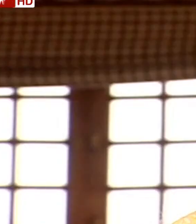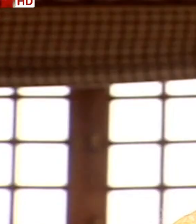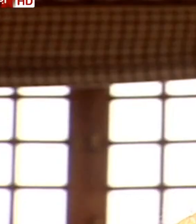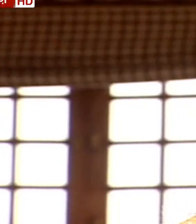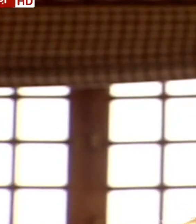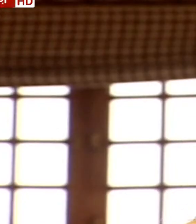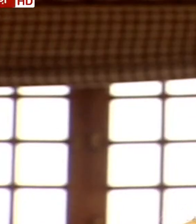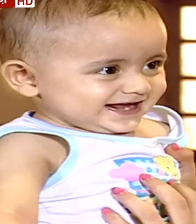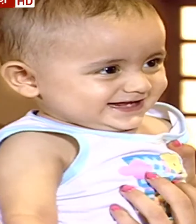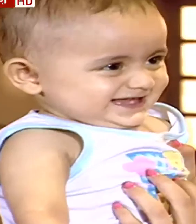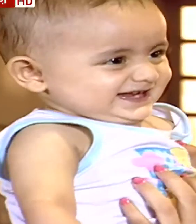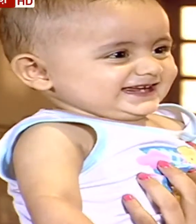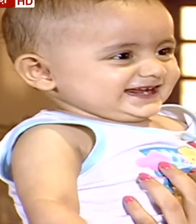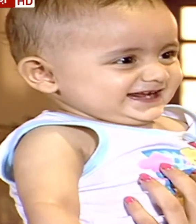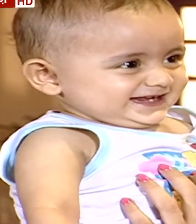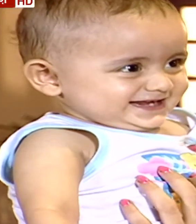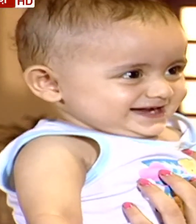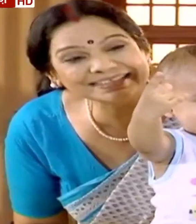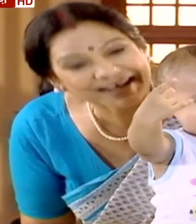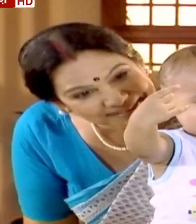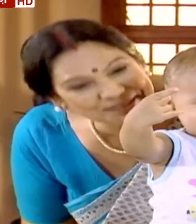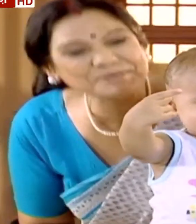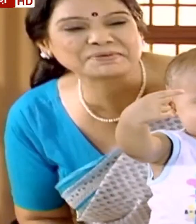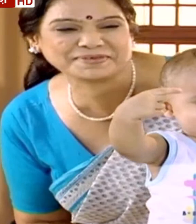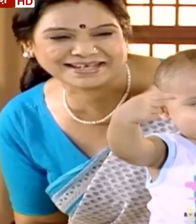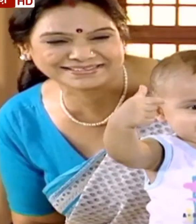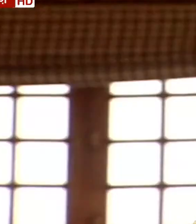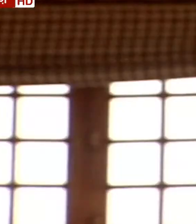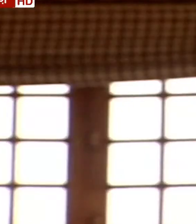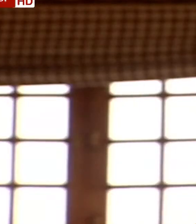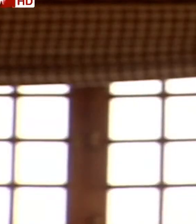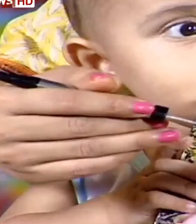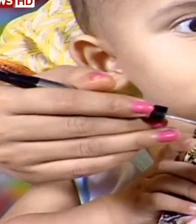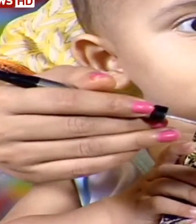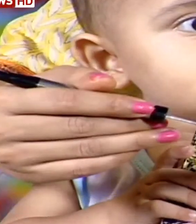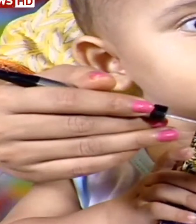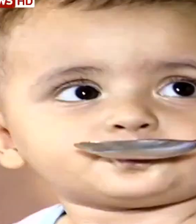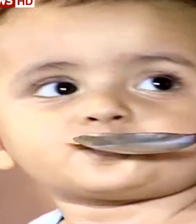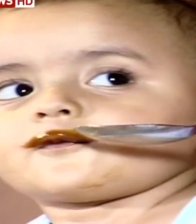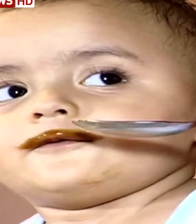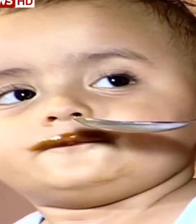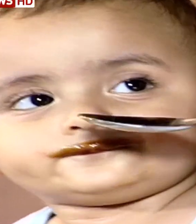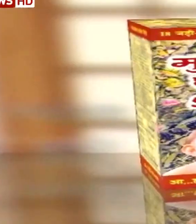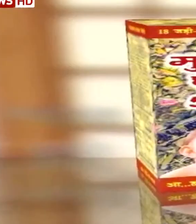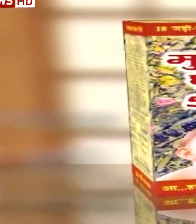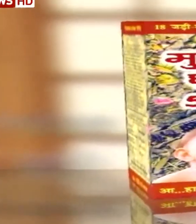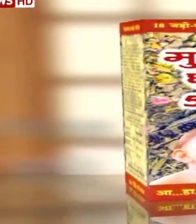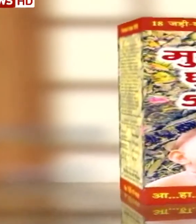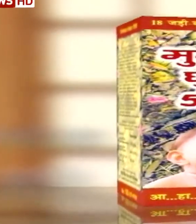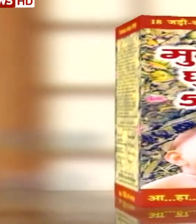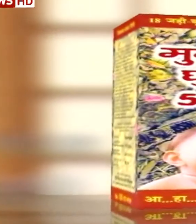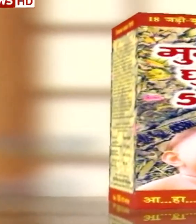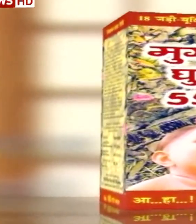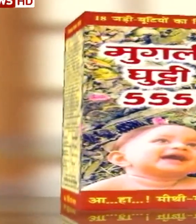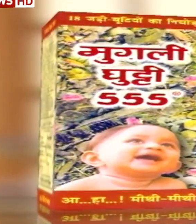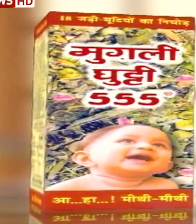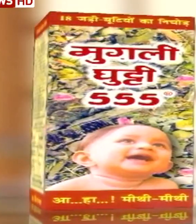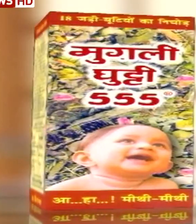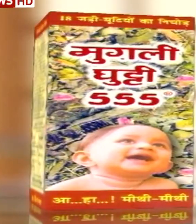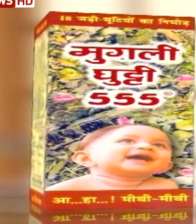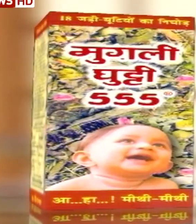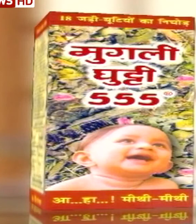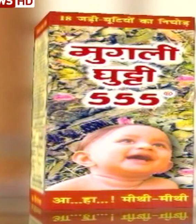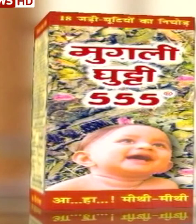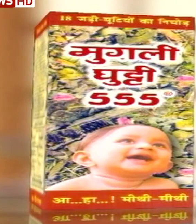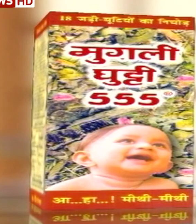होंगे बच्चे स्वस्त फले भोलेगा बच्पन इन्हे बलाओ मुगली घुटी बाच सु बच्च पन